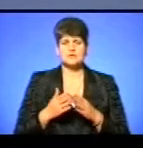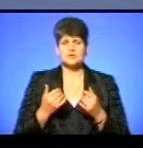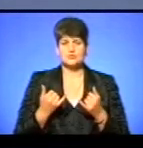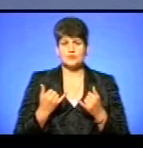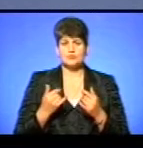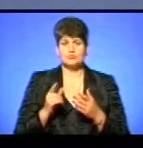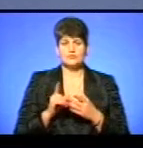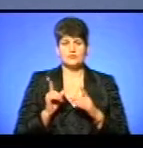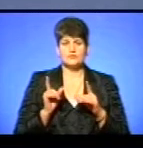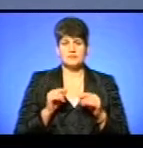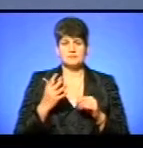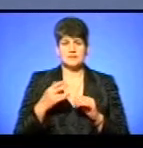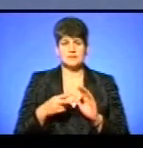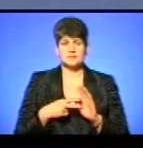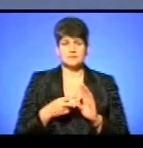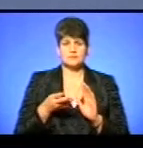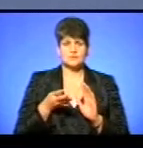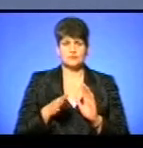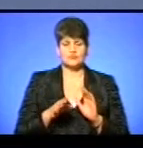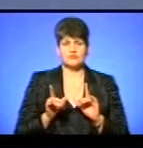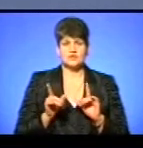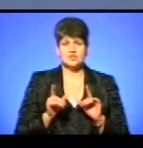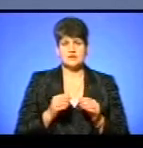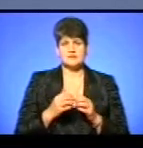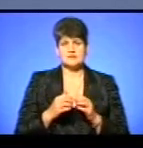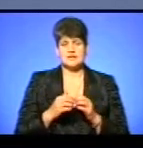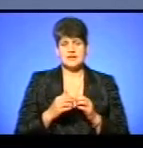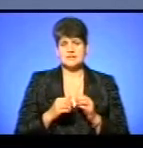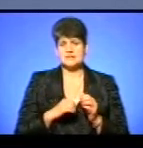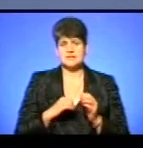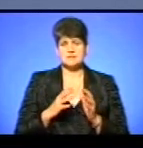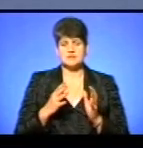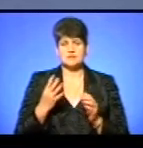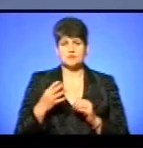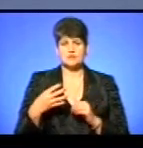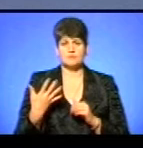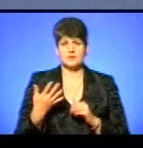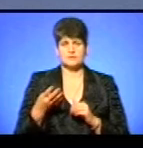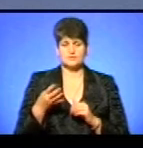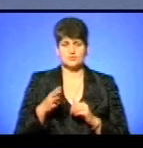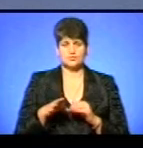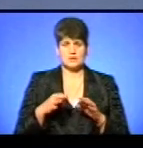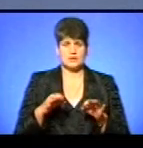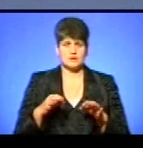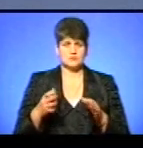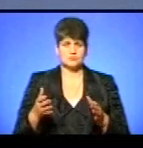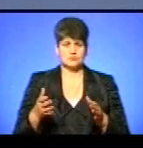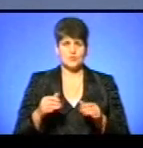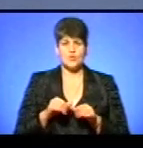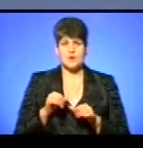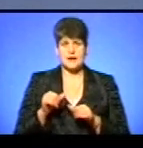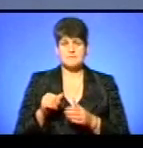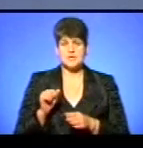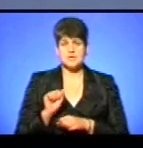мережу виїжджати 57 одиниць. Виїжджає в середньому десь найбільше, це 45 одиниць транспорту. Окремі